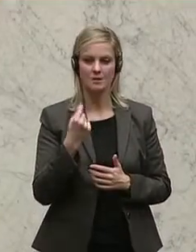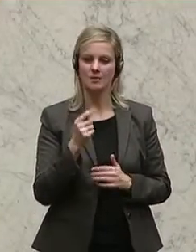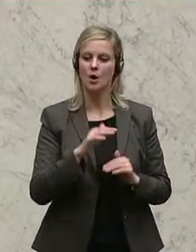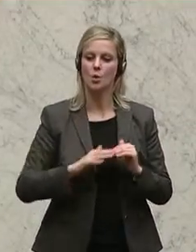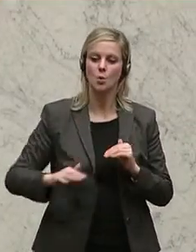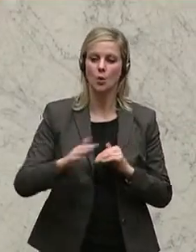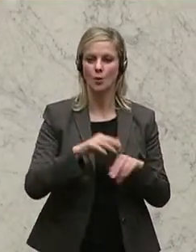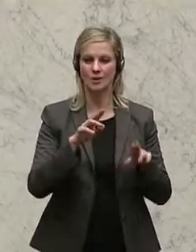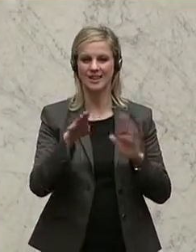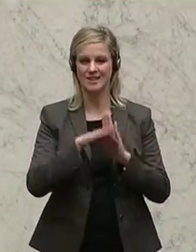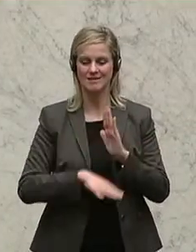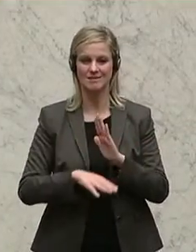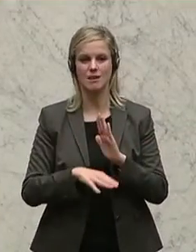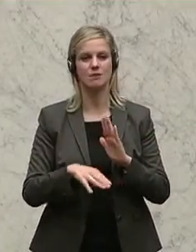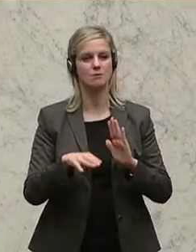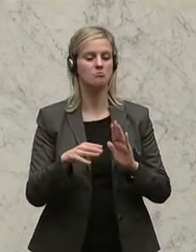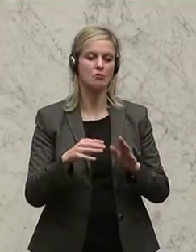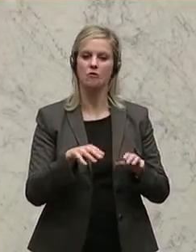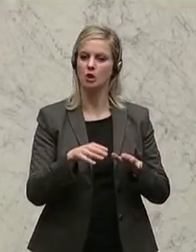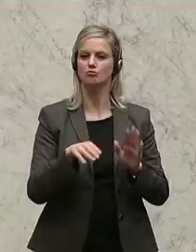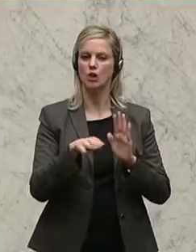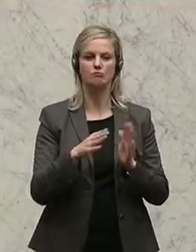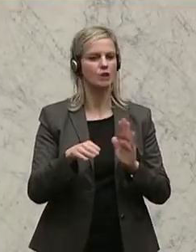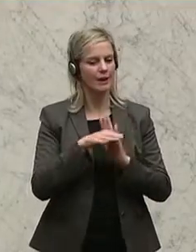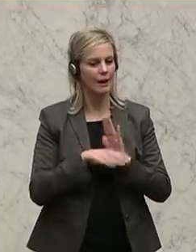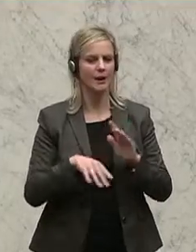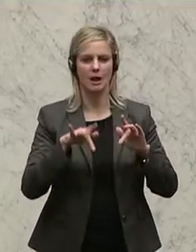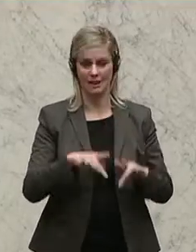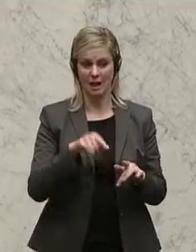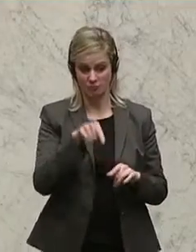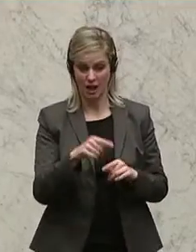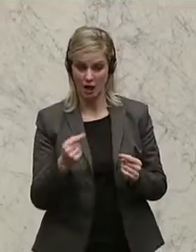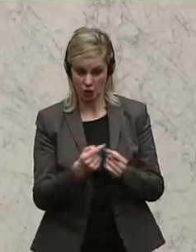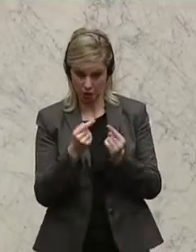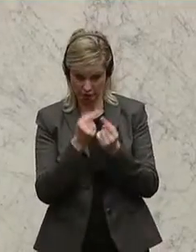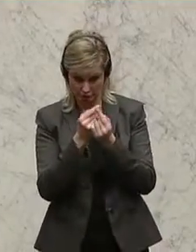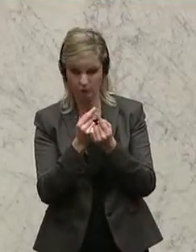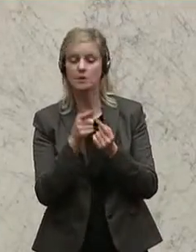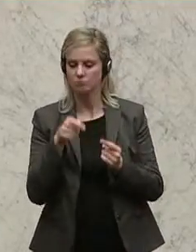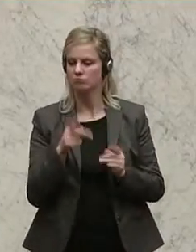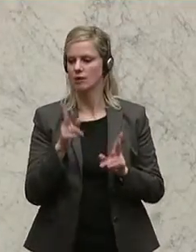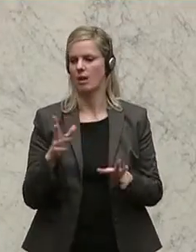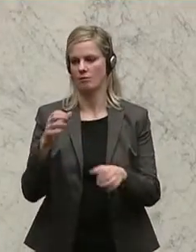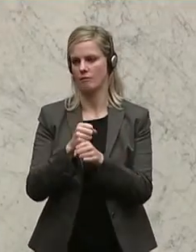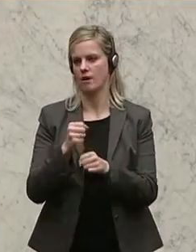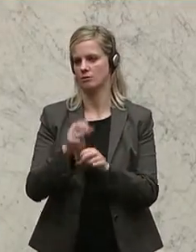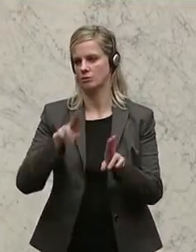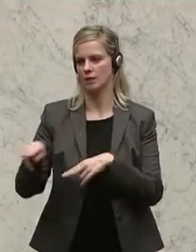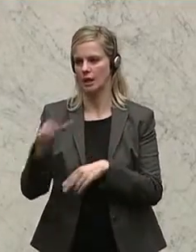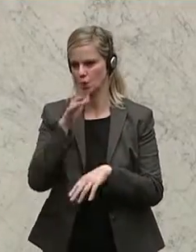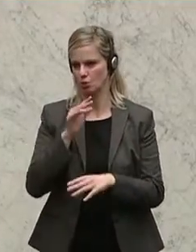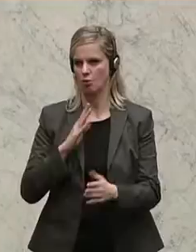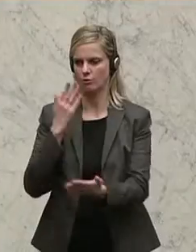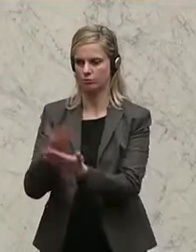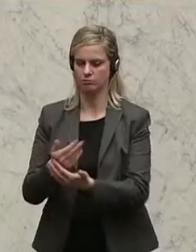das Grundgesetz geregelt sind und zu Streit innerhalb des Grundgesetzes führen können, dort zum Verfassungsgerichtshof gebracht werden.